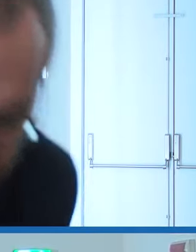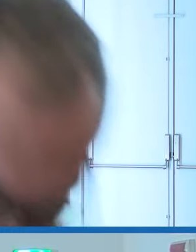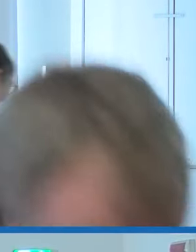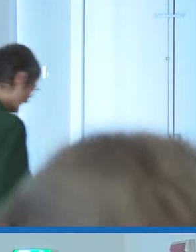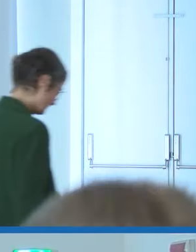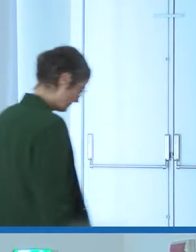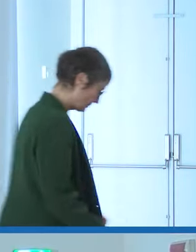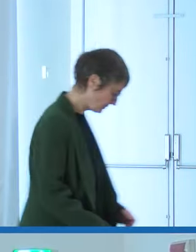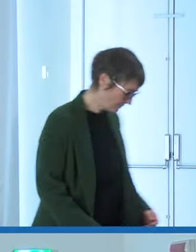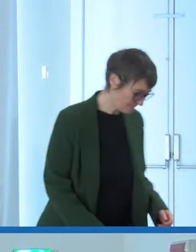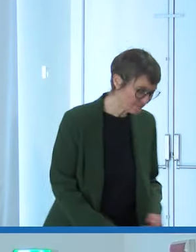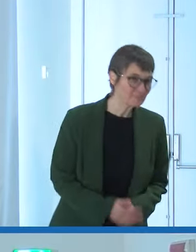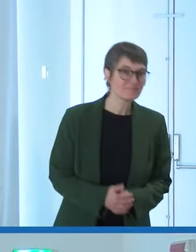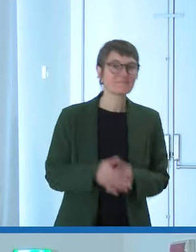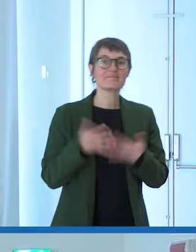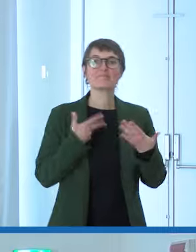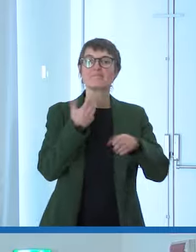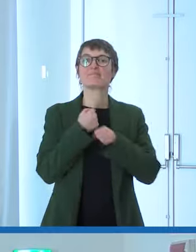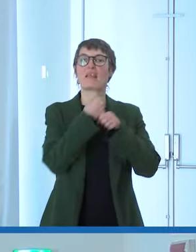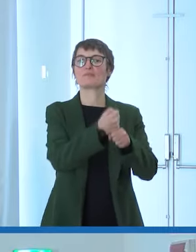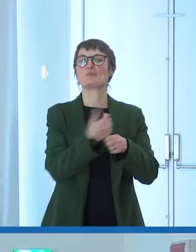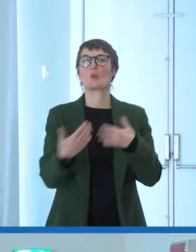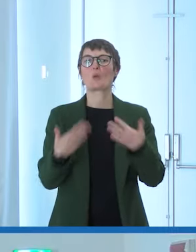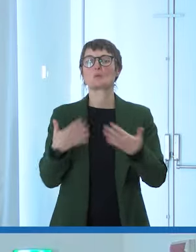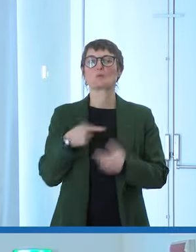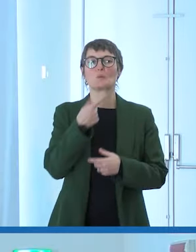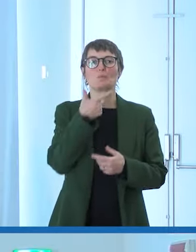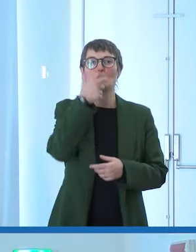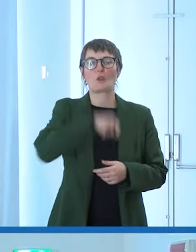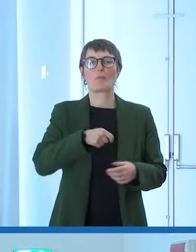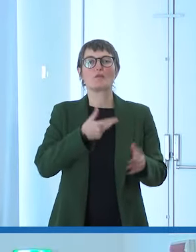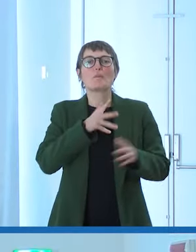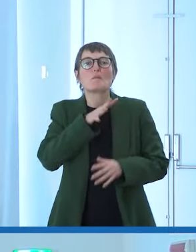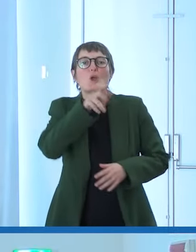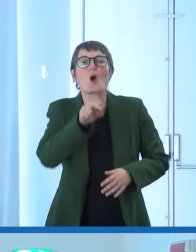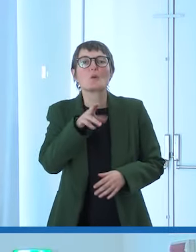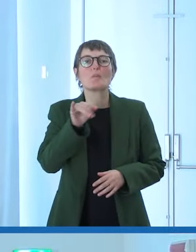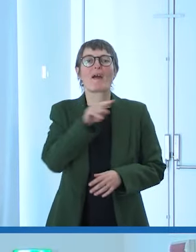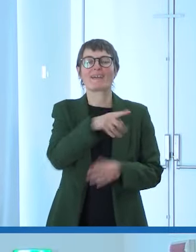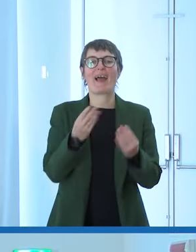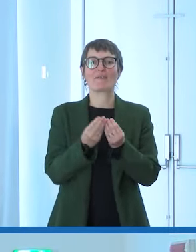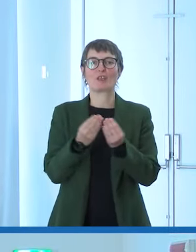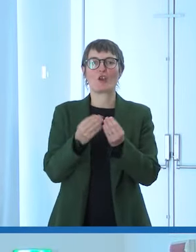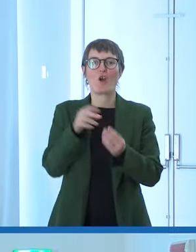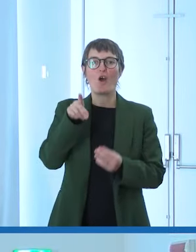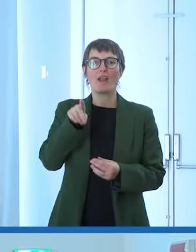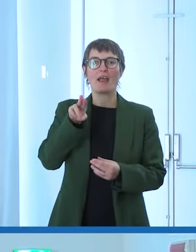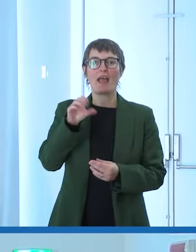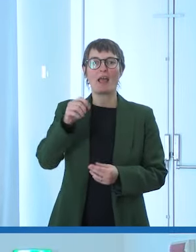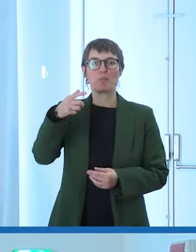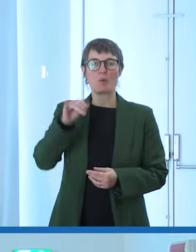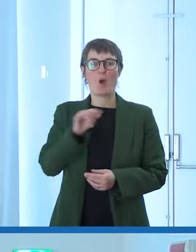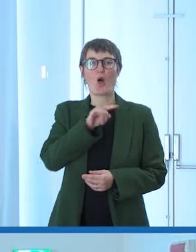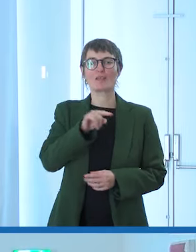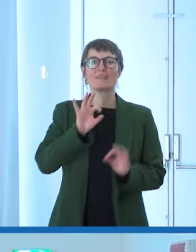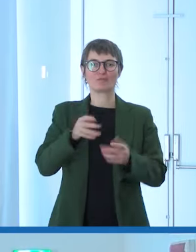alla RAI al collega Alberto Puoti giornalista di RAI News salutiamo il direttore Fiori